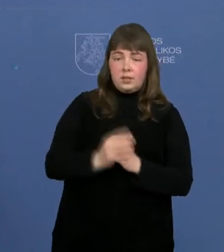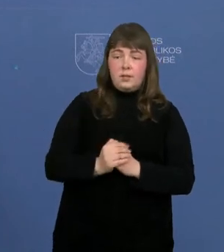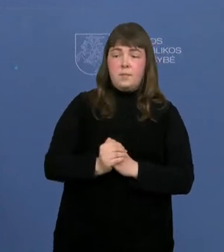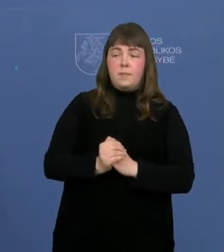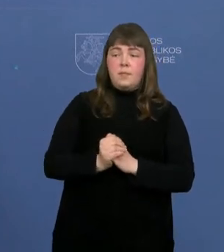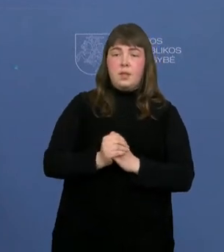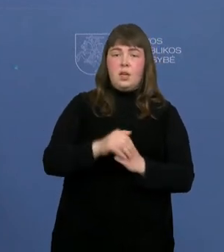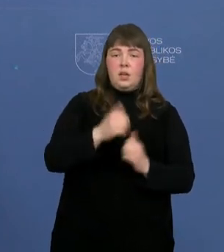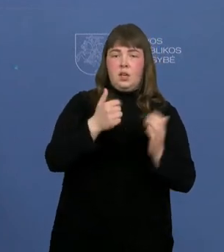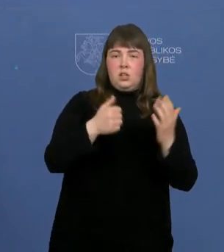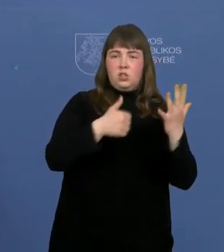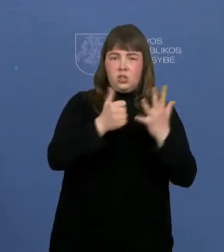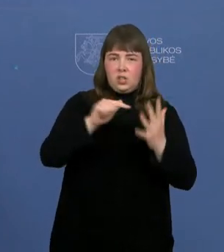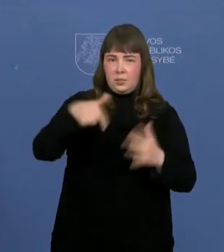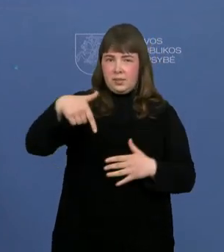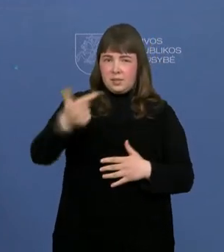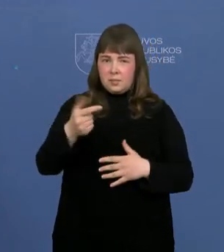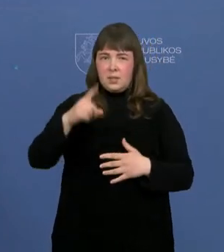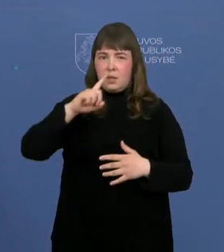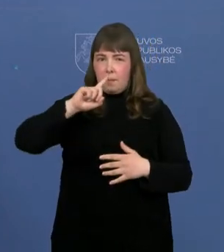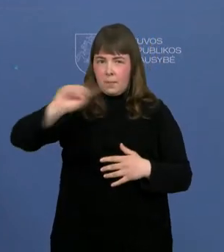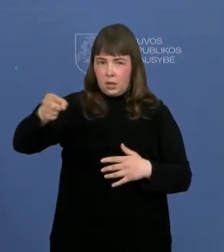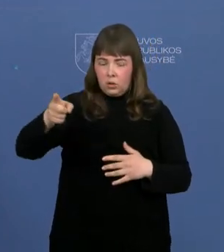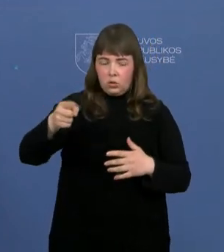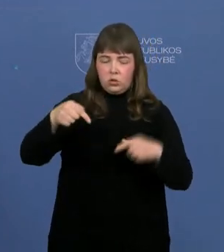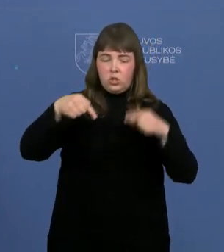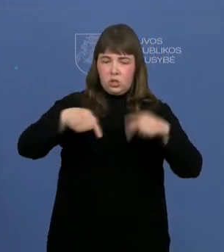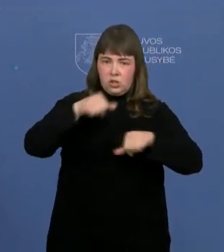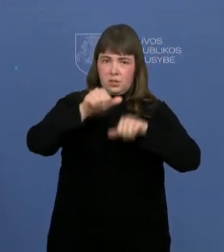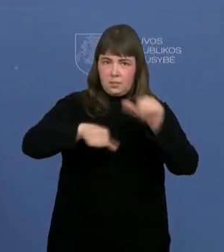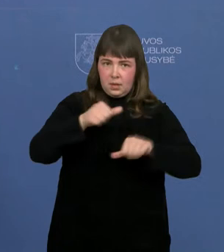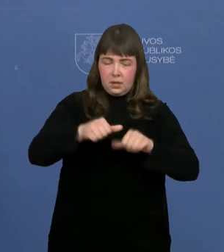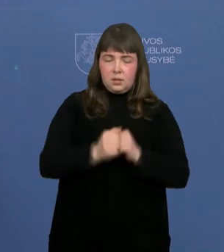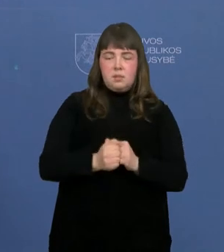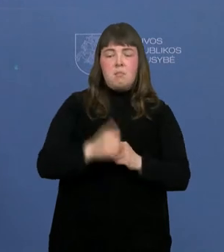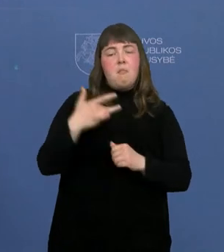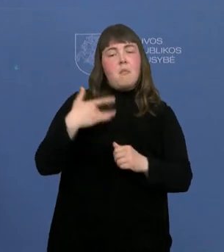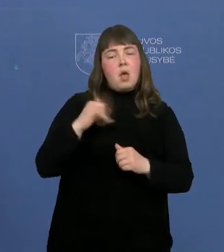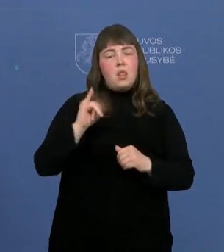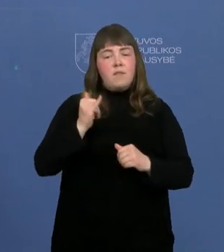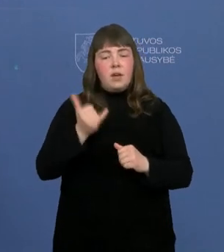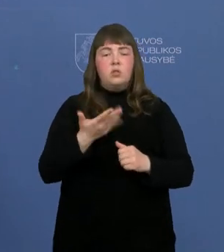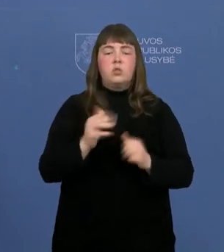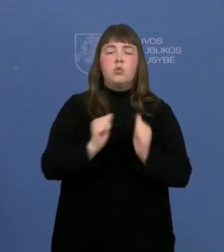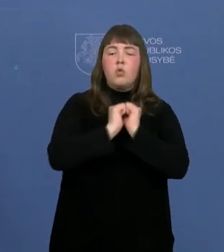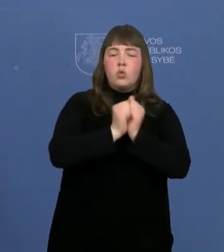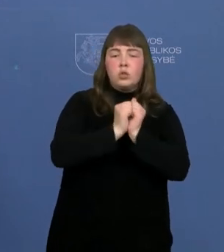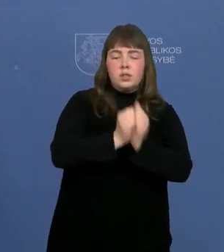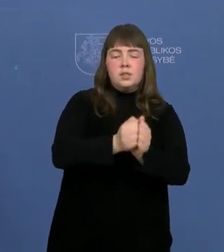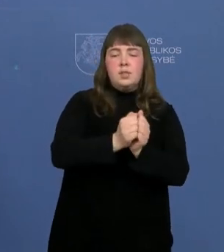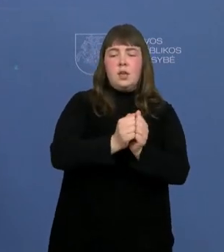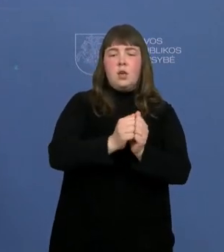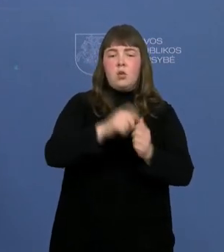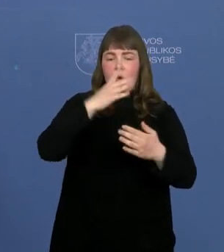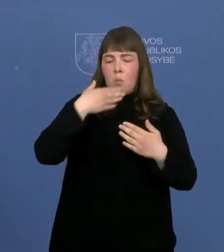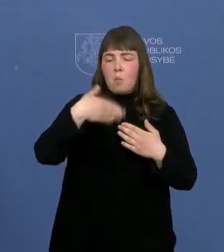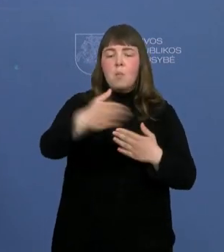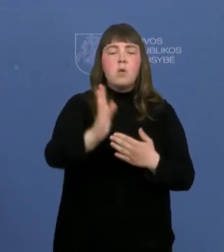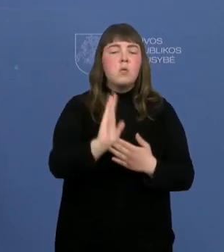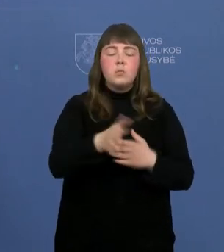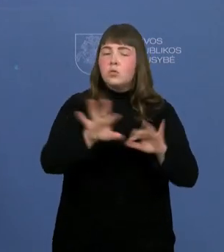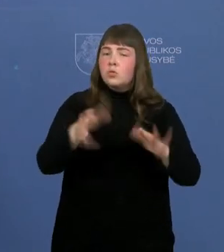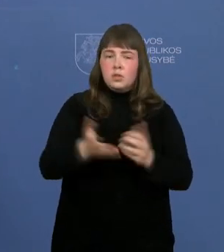skirti pinigai 6,7 milijonų, tai yra tik tai šiemet. Gal jau esate vertinę, kiek reikės noruksėje dar kelis tos mėnesius